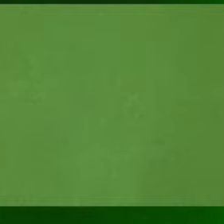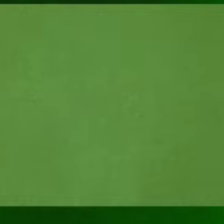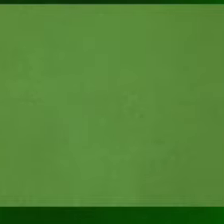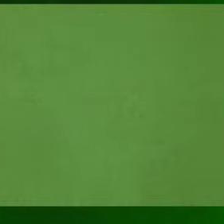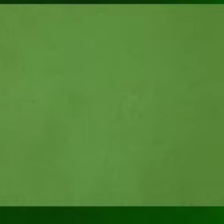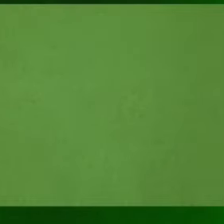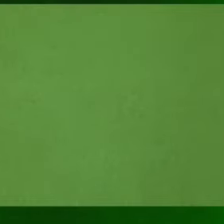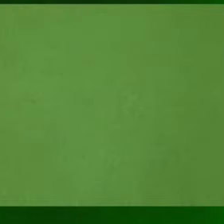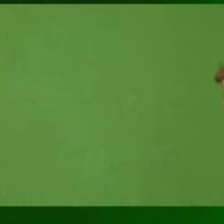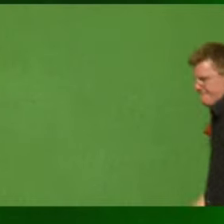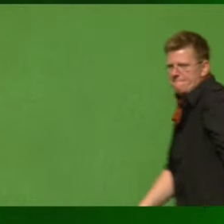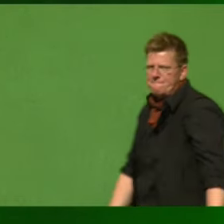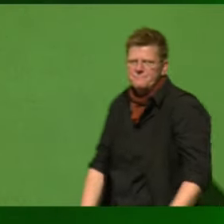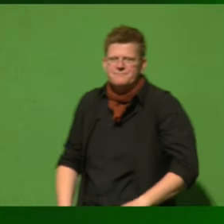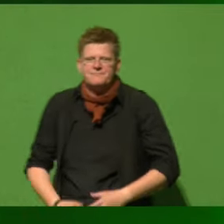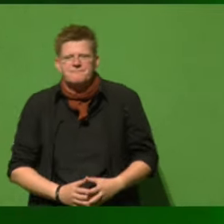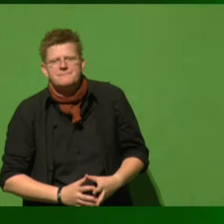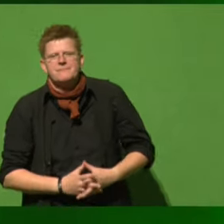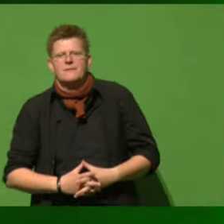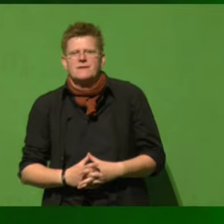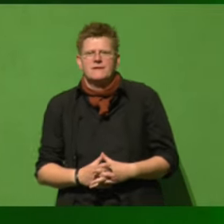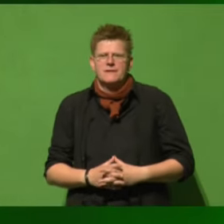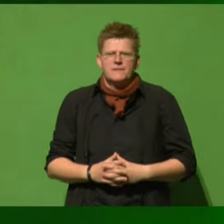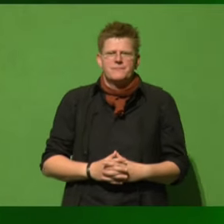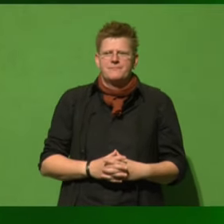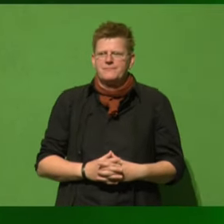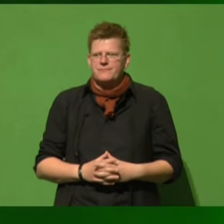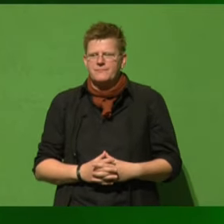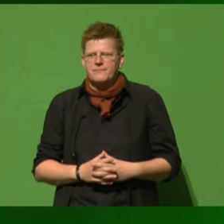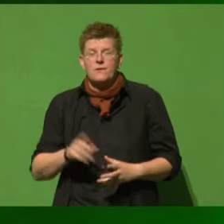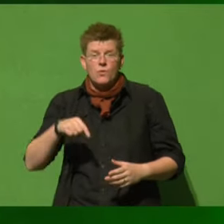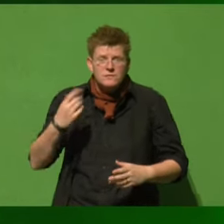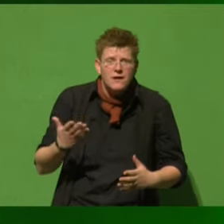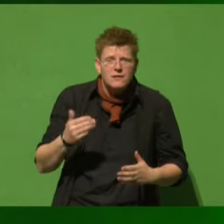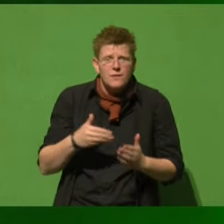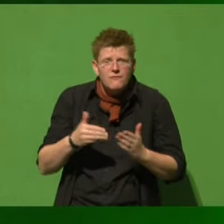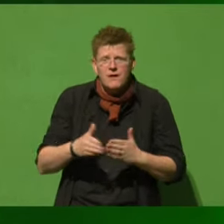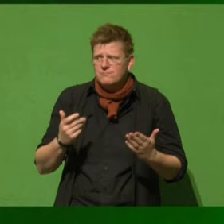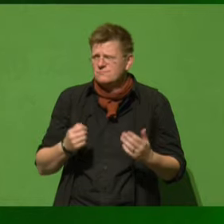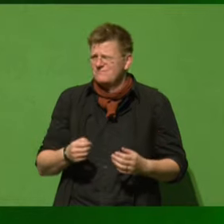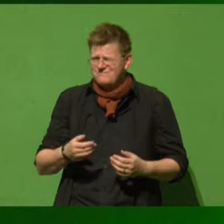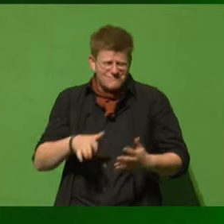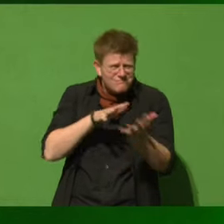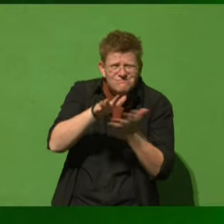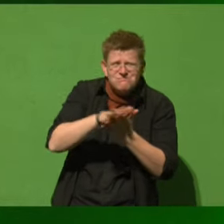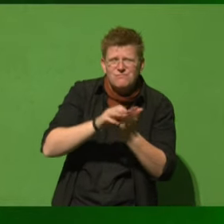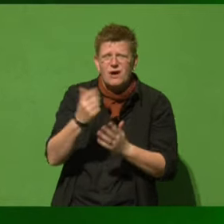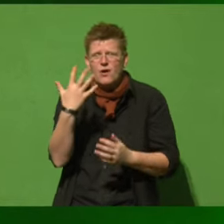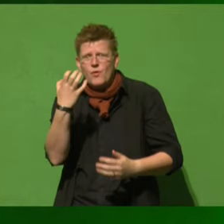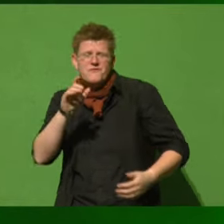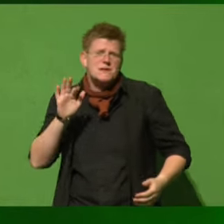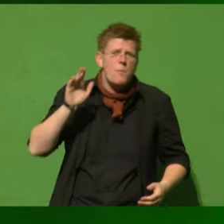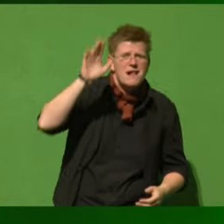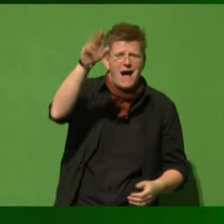Und dann geben wir dafür auch noch über 50 Milliarden Euro aus auf europäischer